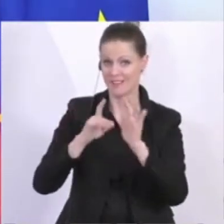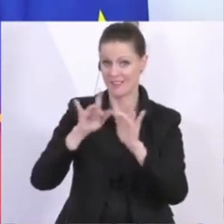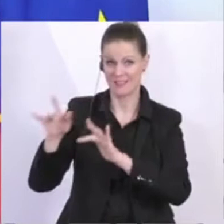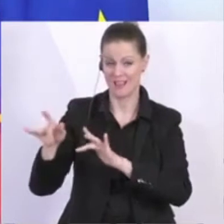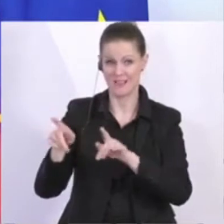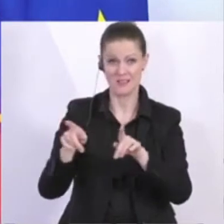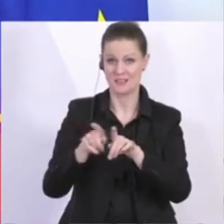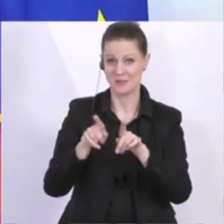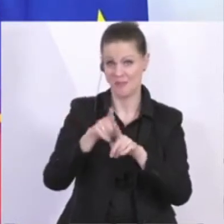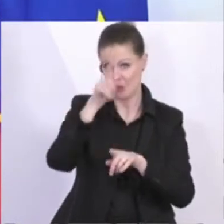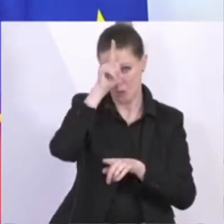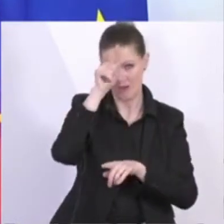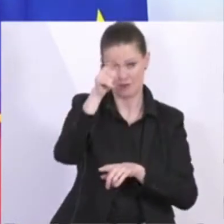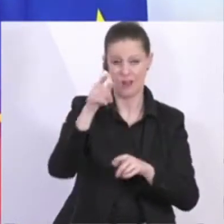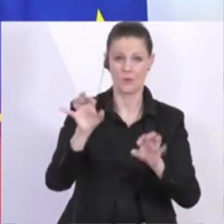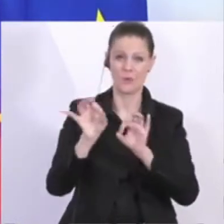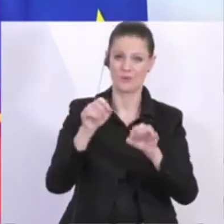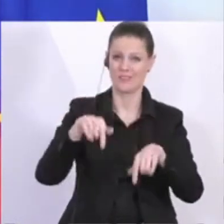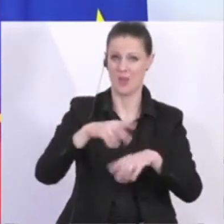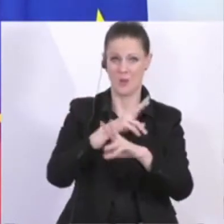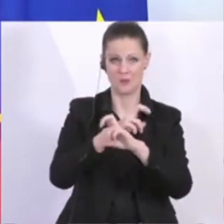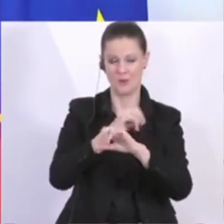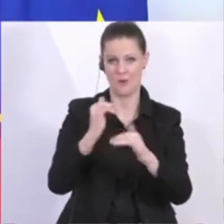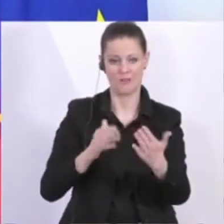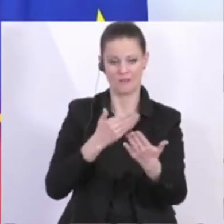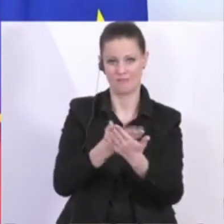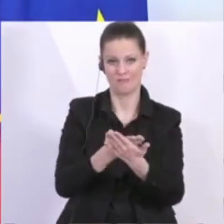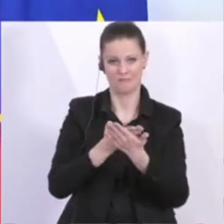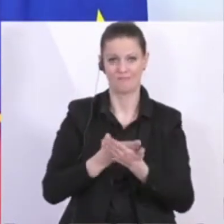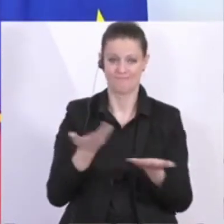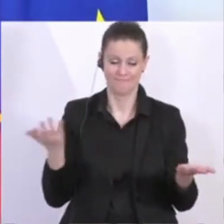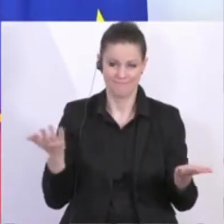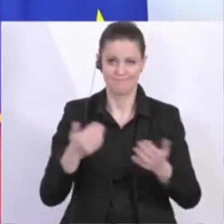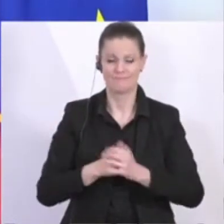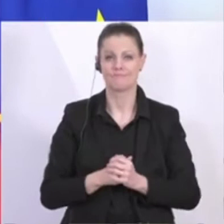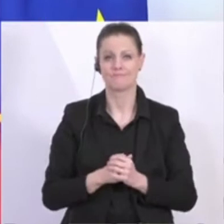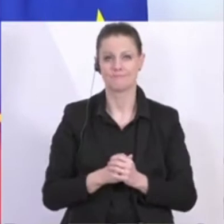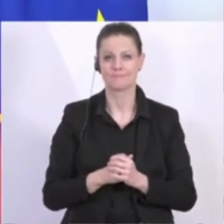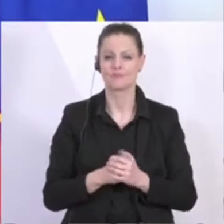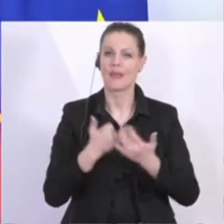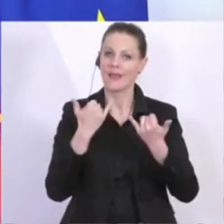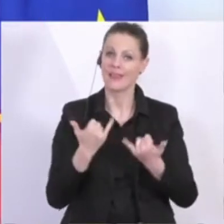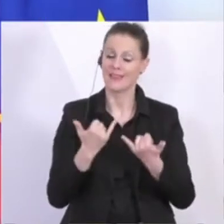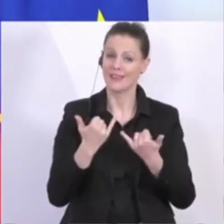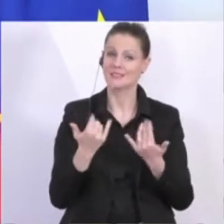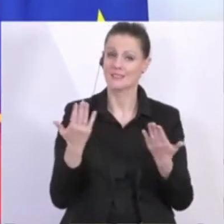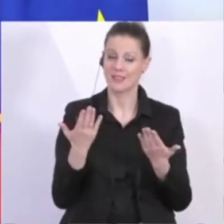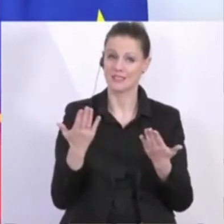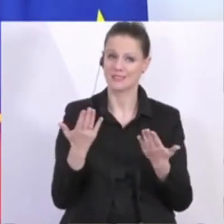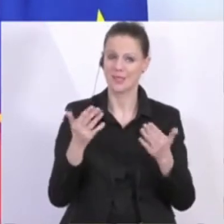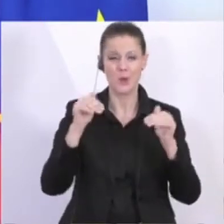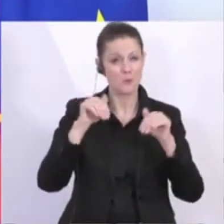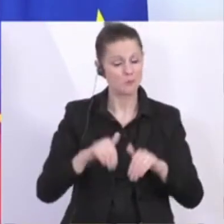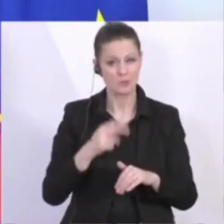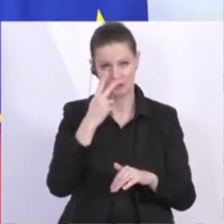Bundesrepublik Deutschland oder auch hier in Österreich, heute eben wieder publiziert. Jetzt gilt es natürlich zu